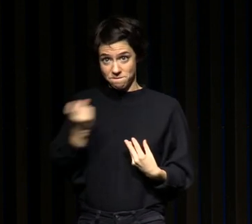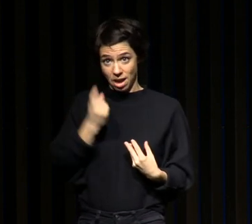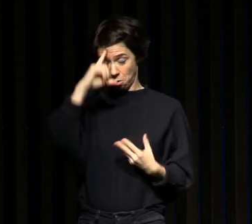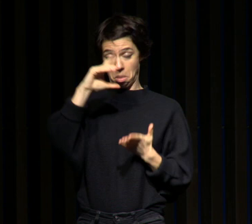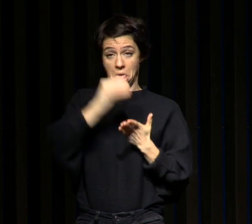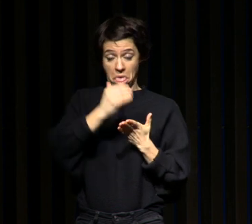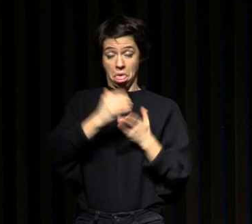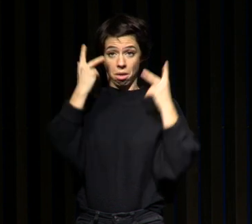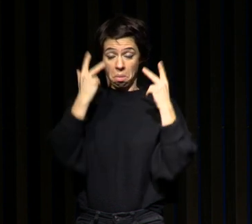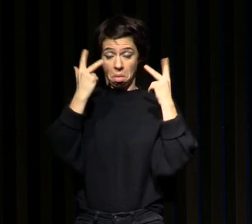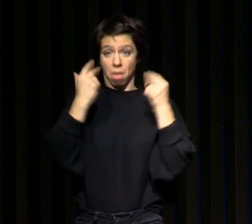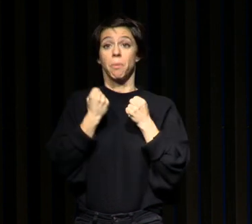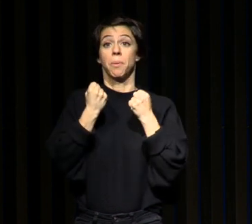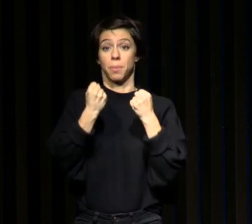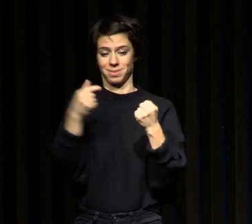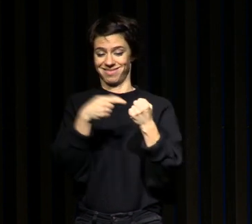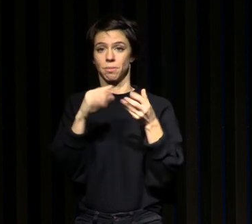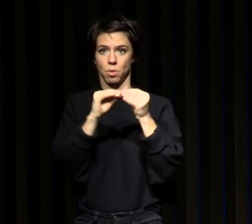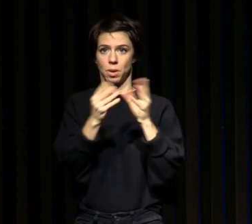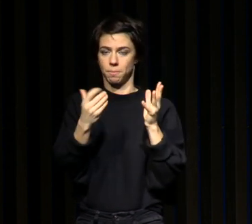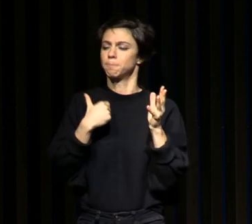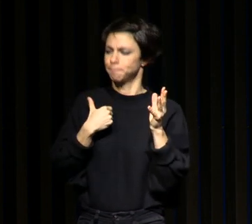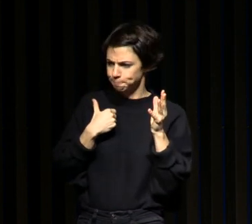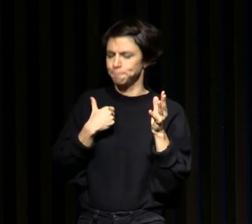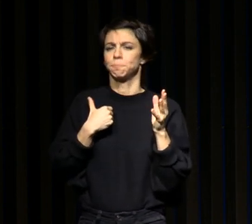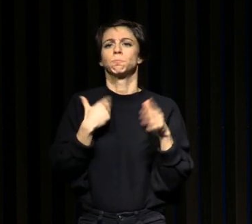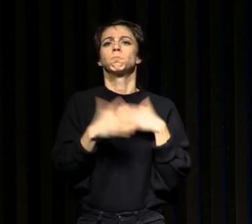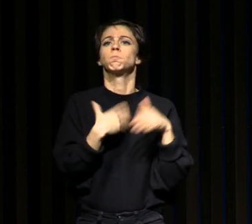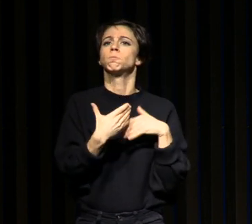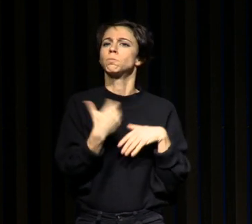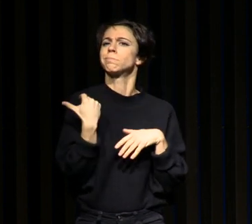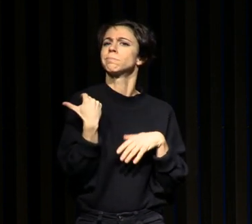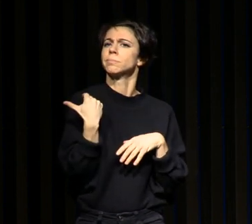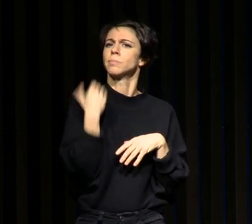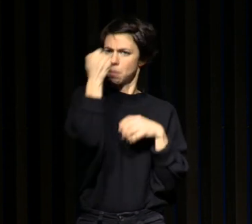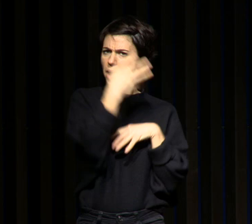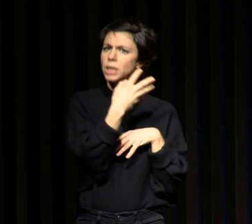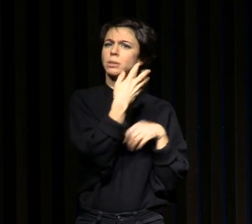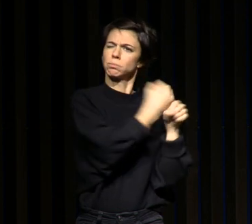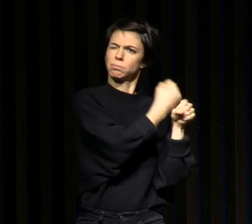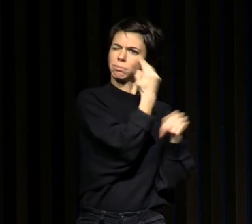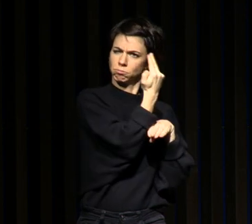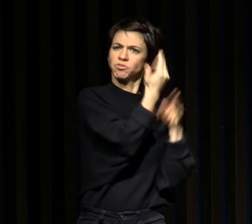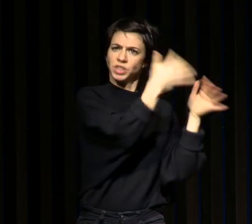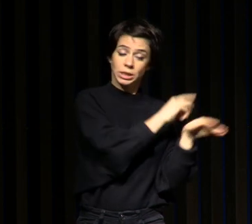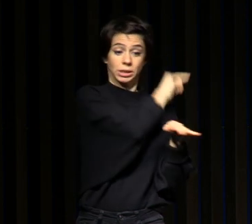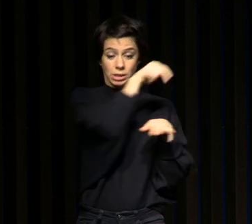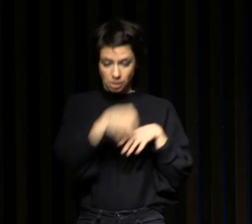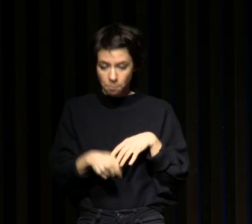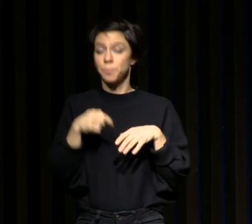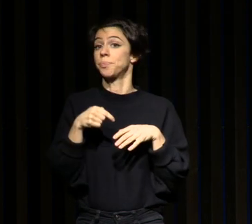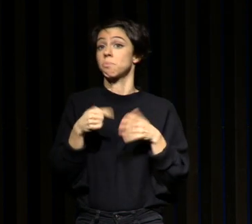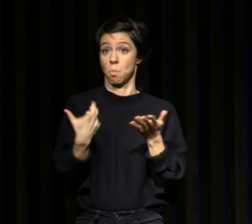Et j'ai fait une de mes premières publications françaises à mon retour de Stanford, qui est une publication extrêmement simple, comme toujours,